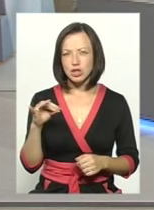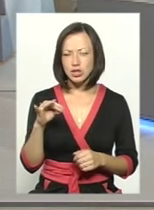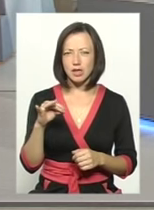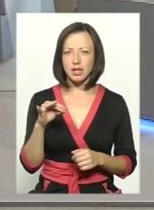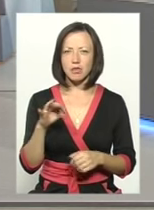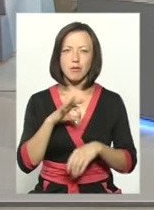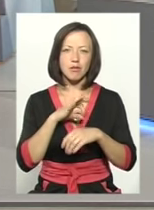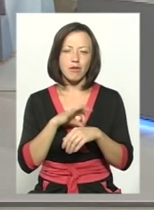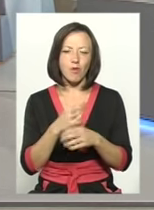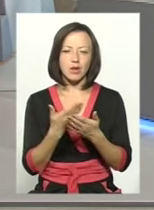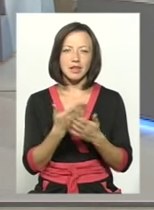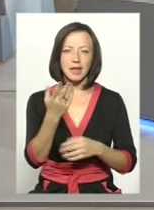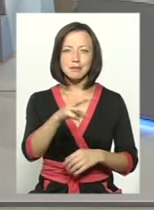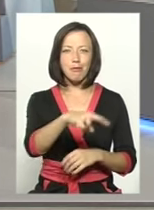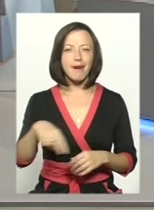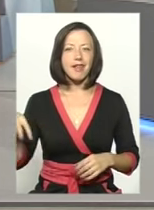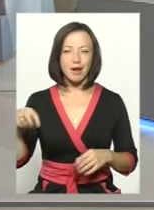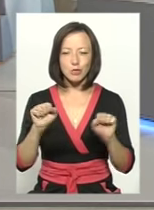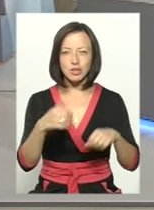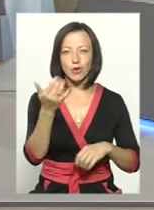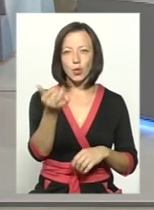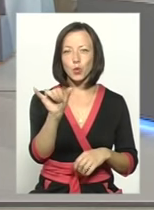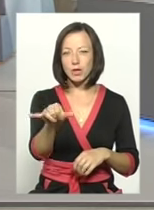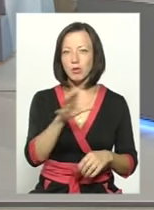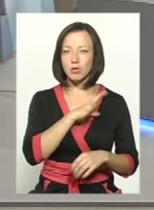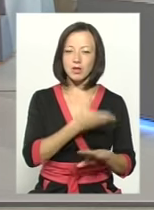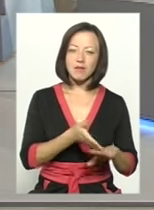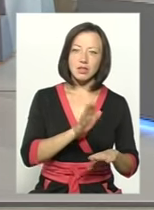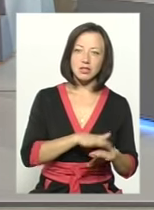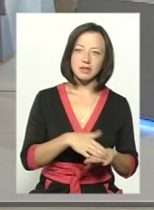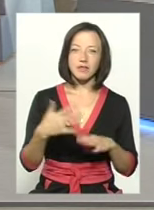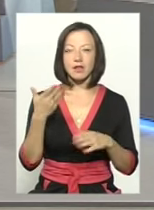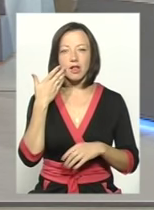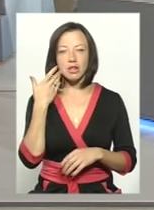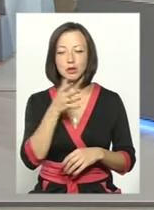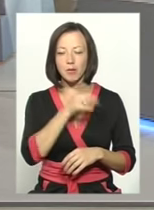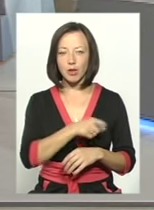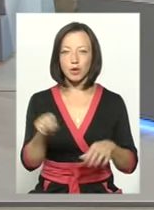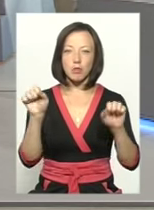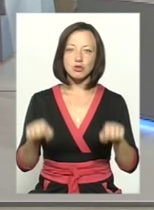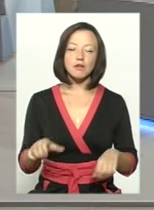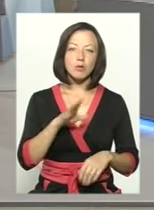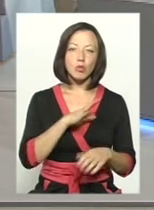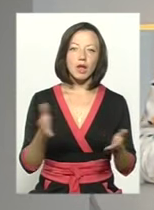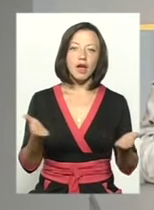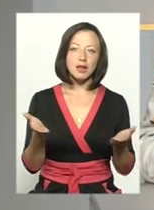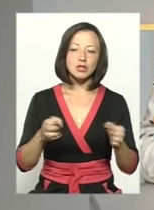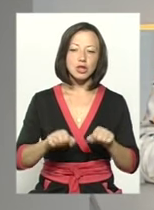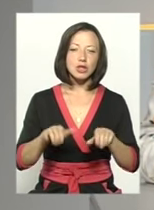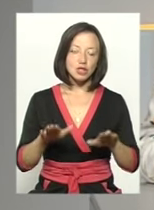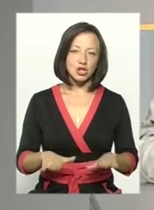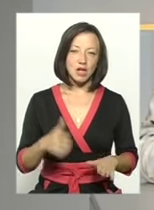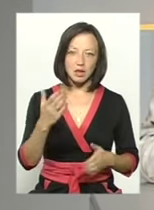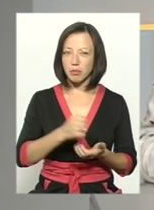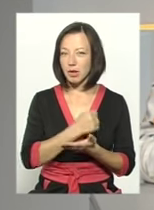якісь паралелі? Можливо, у тебе теж були якісь складніші і легші періоди, а можливо, були якісь рішення, які ти